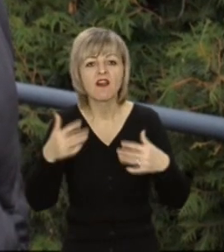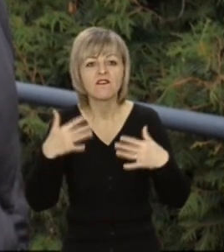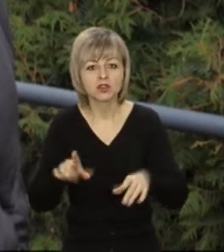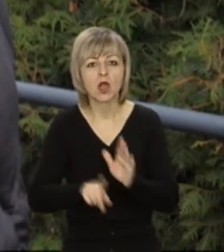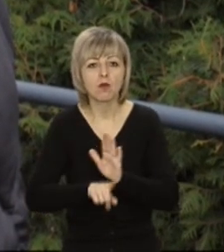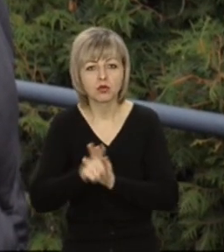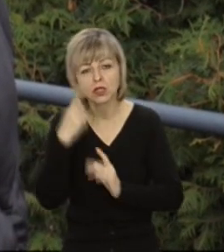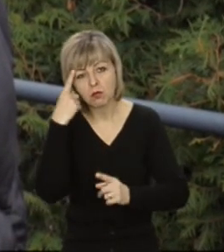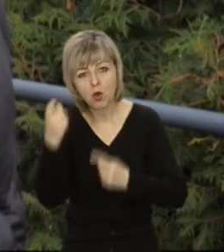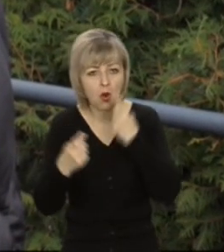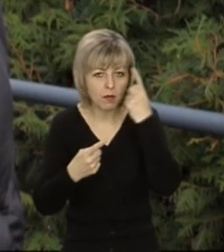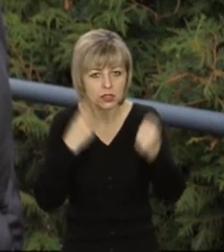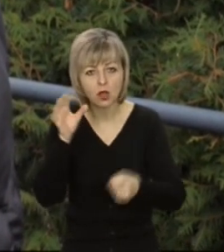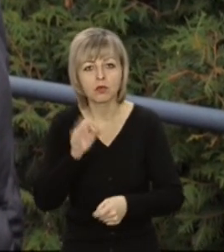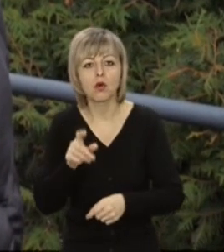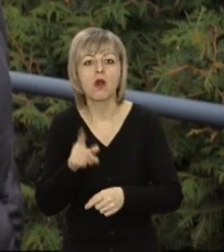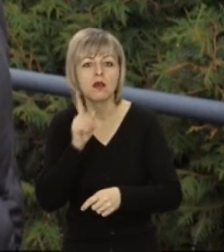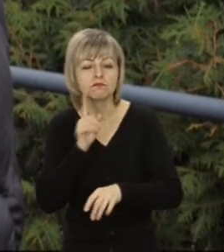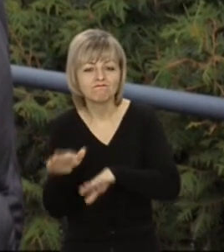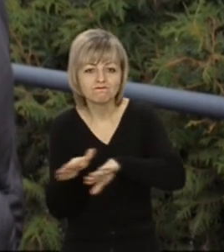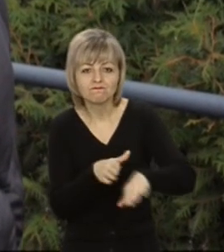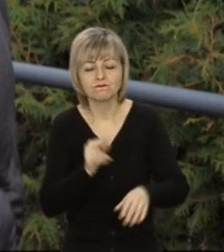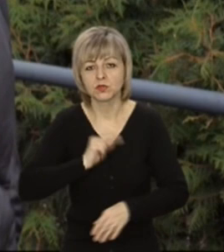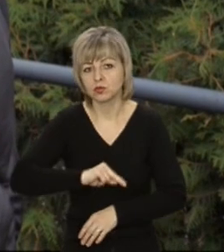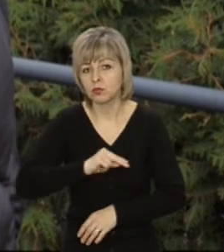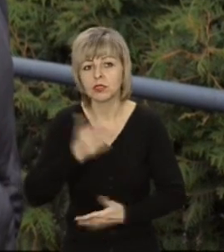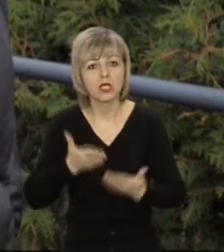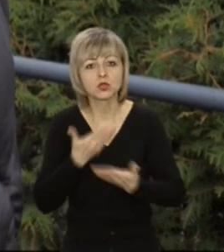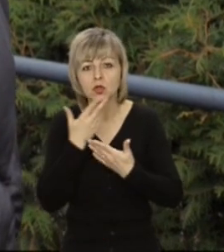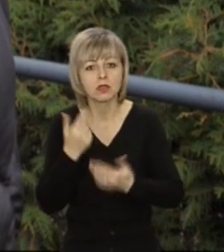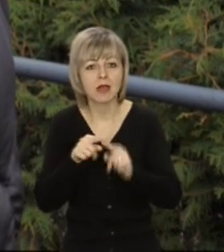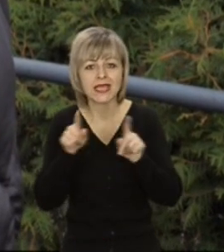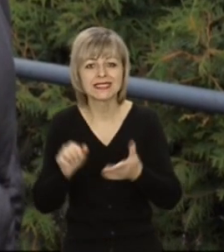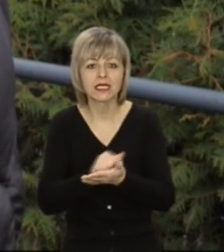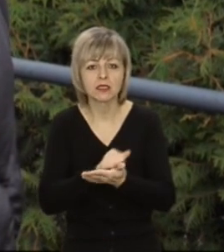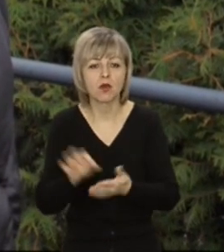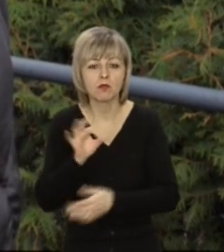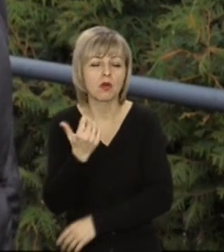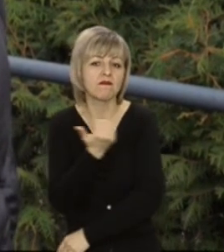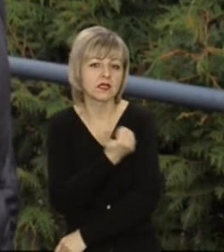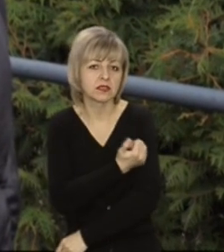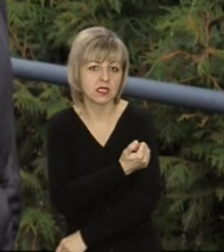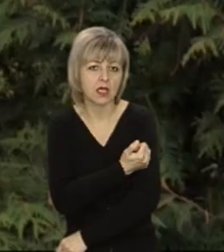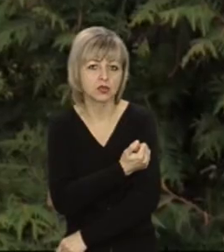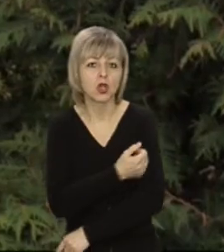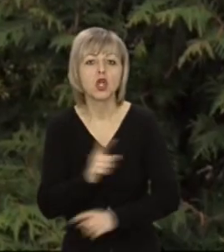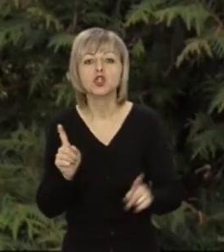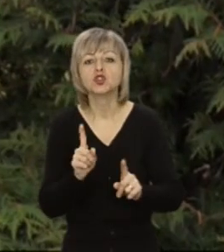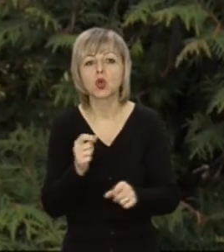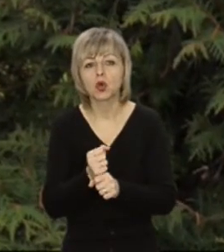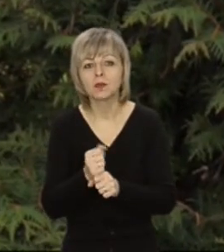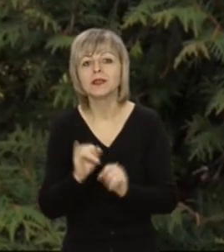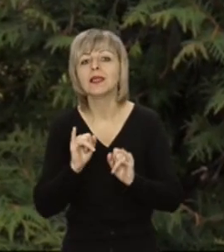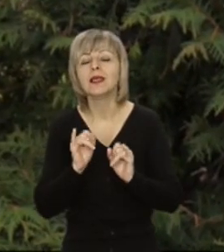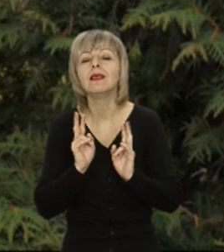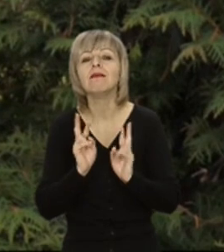уже почали попереджати про відсторонення від посади, якщо немає сертифікату про вакцинацію. Що робити